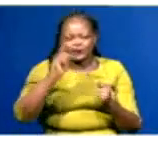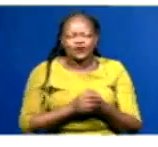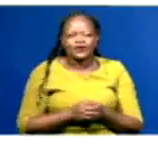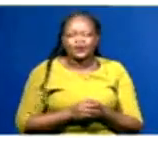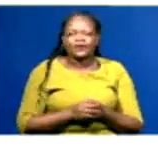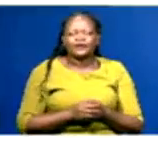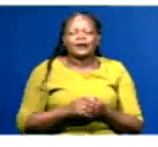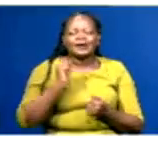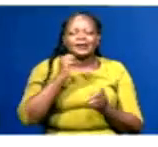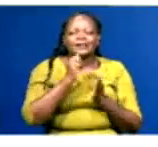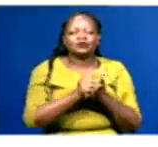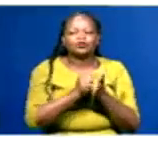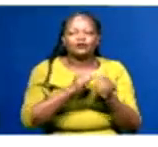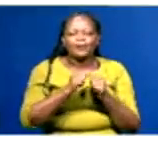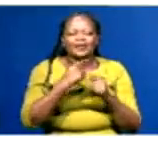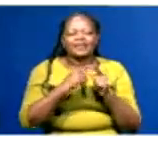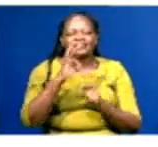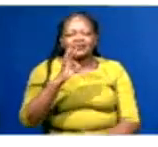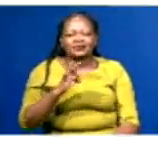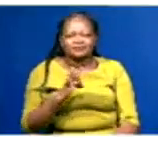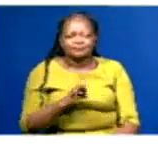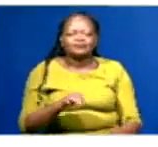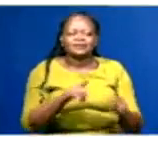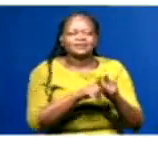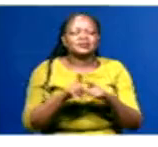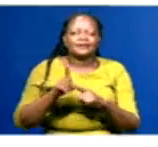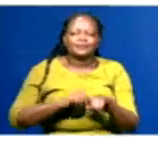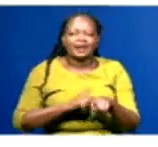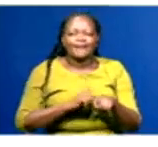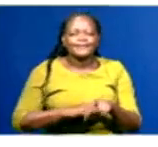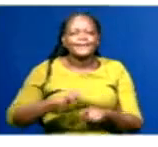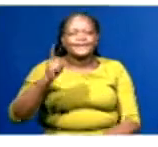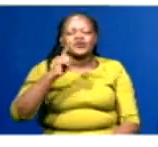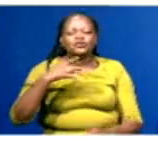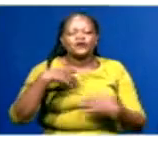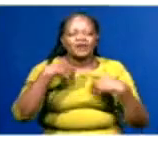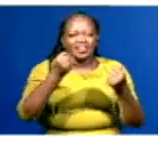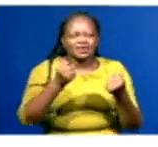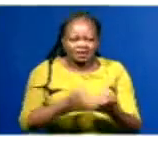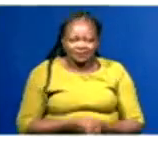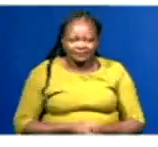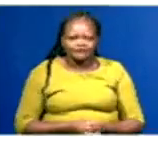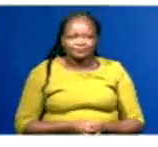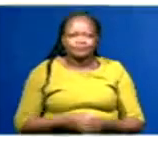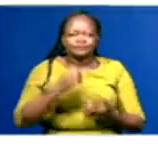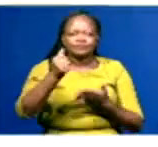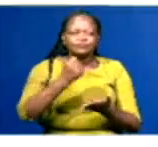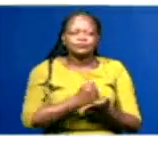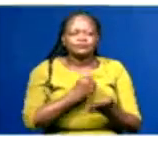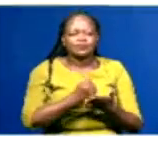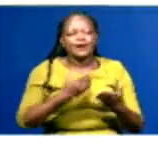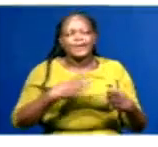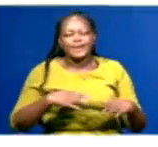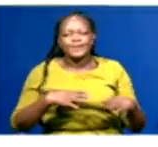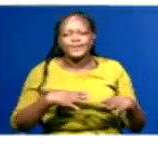kwa kipindi cha miyakamitatu. Wakati huo huo, waziri wa afya Susan Wafula, amewateua wato doko,